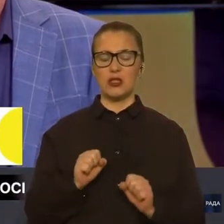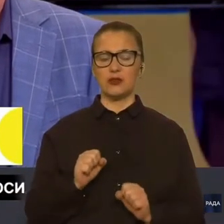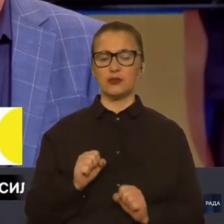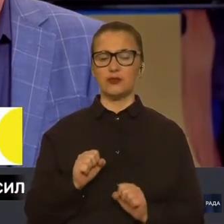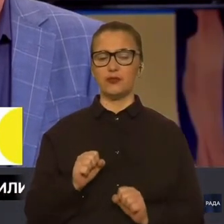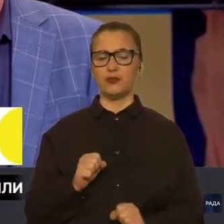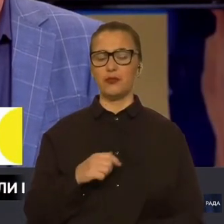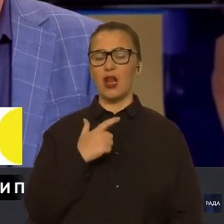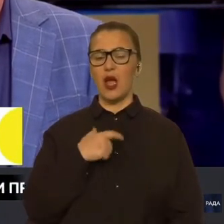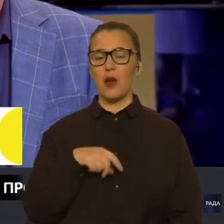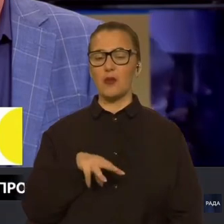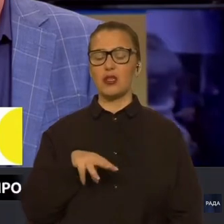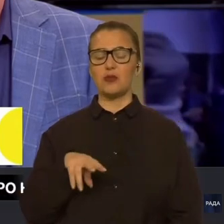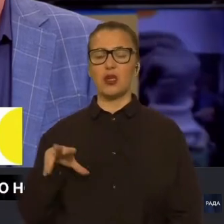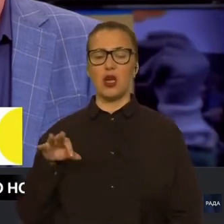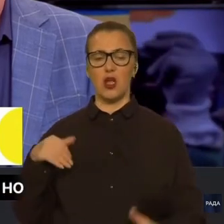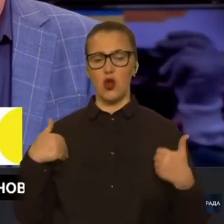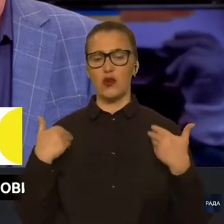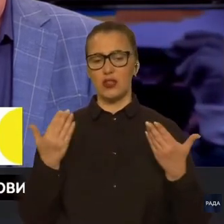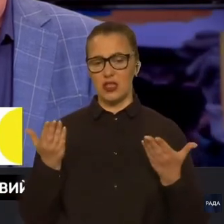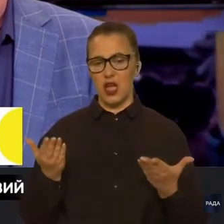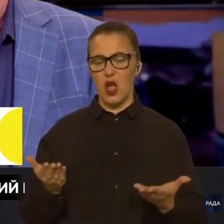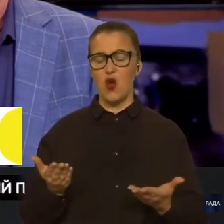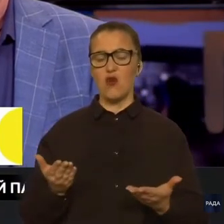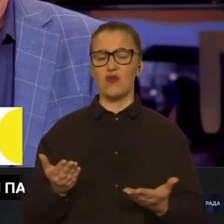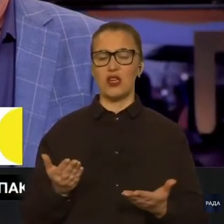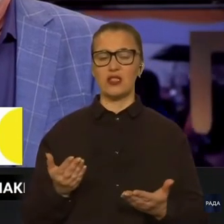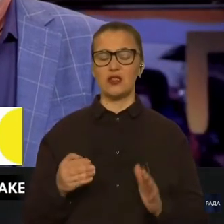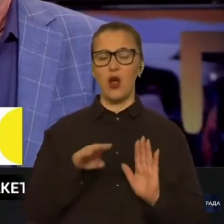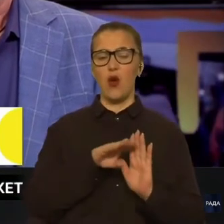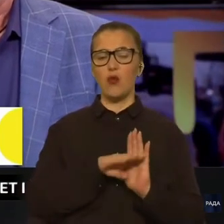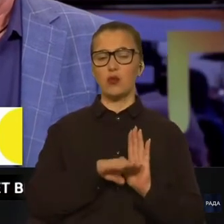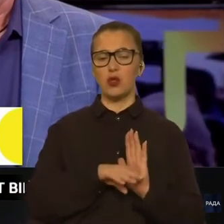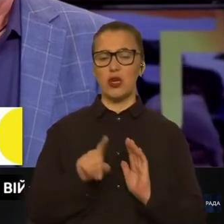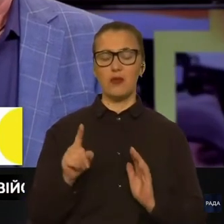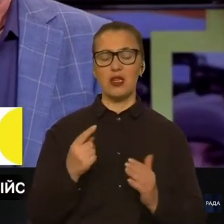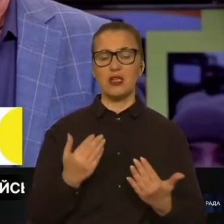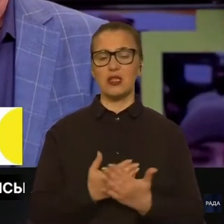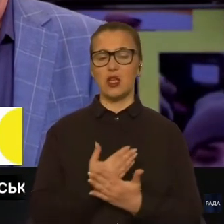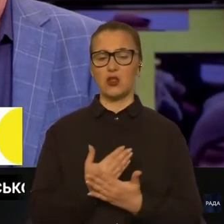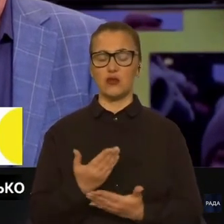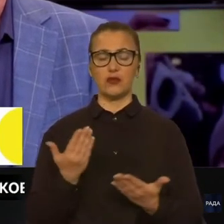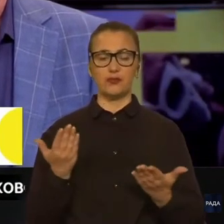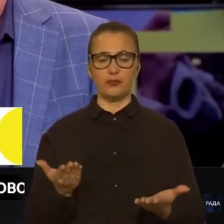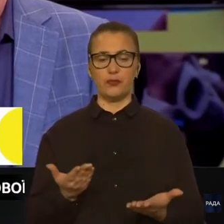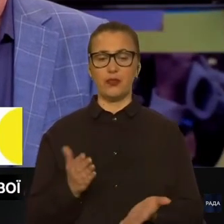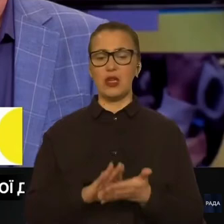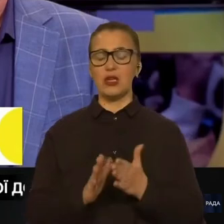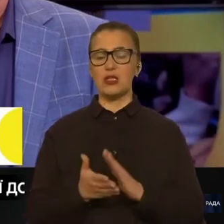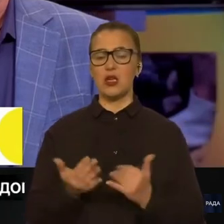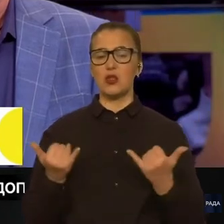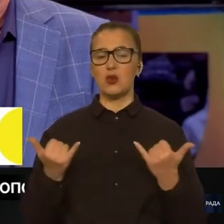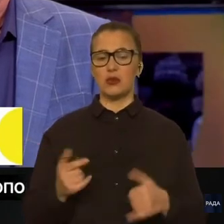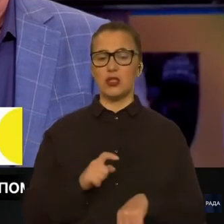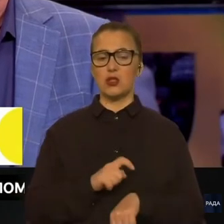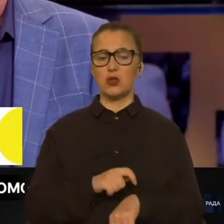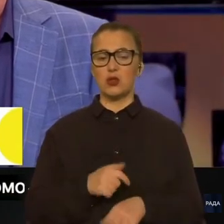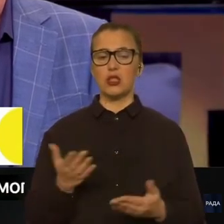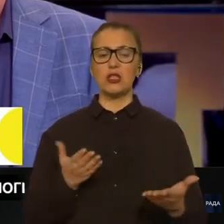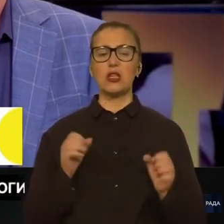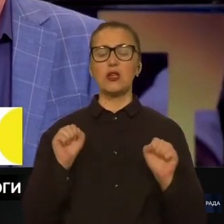Михайле, вітаю вас наживо в ефірі марафону «Єдині новини». Отож, станом на цю годину, які можете